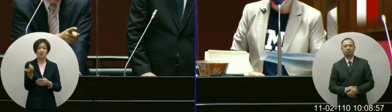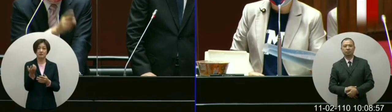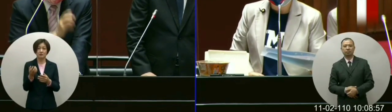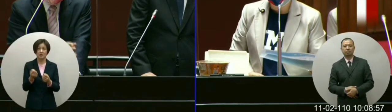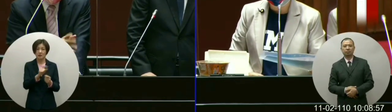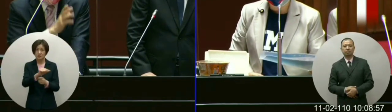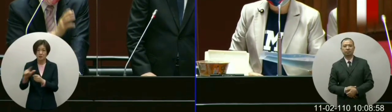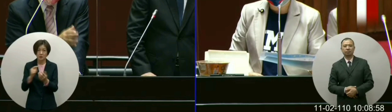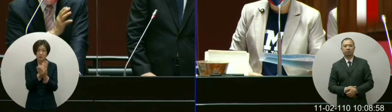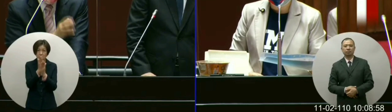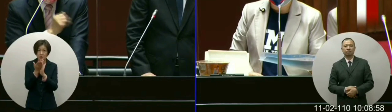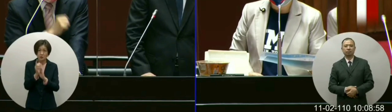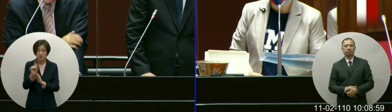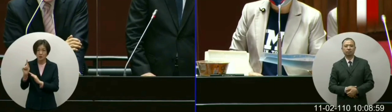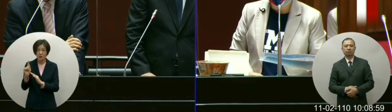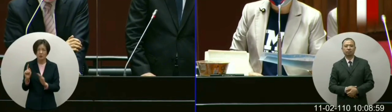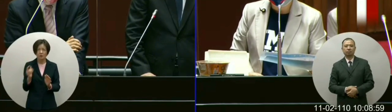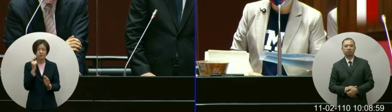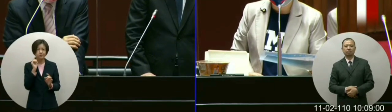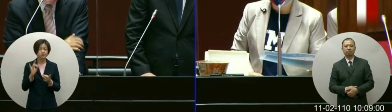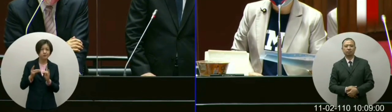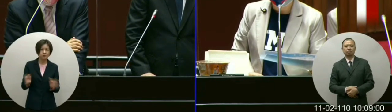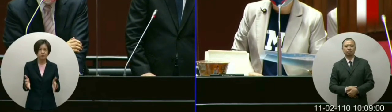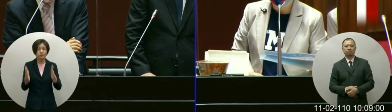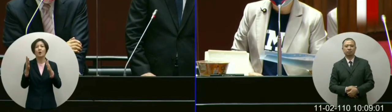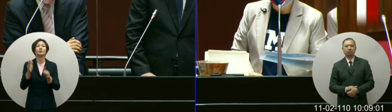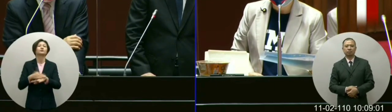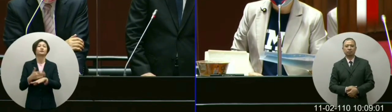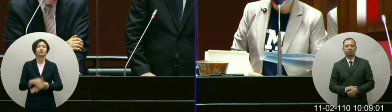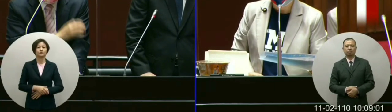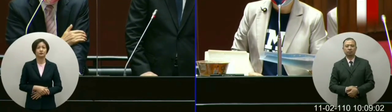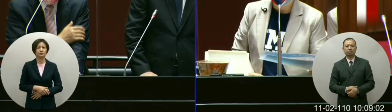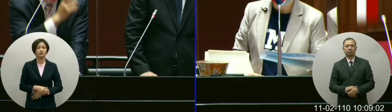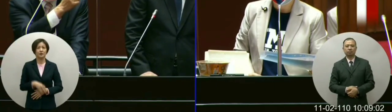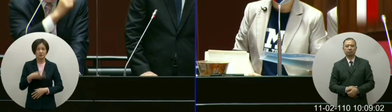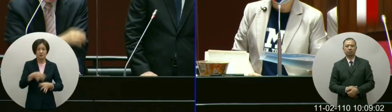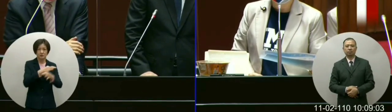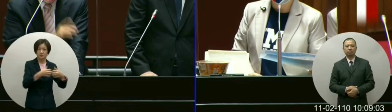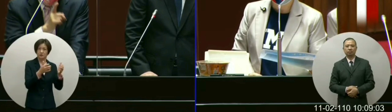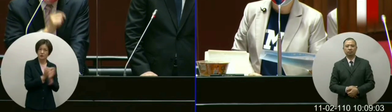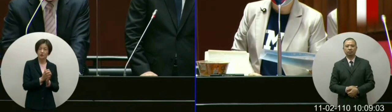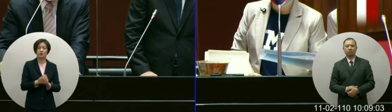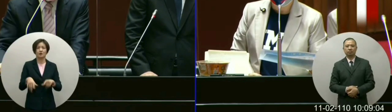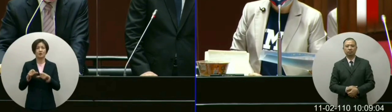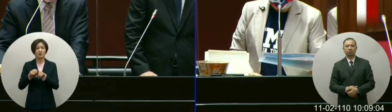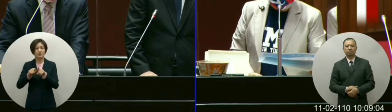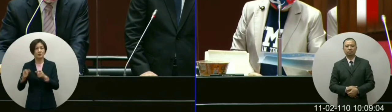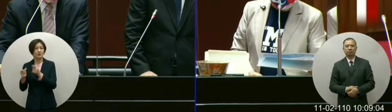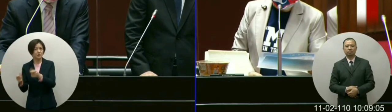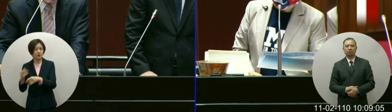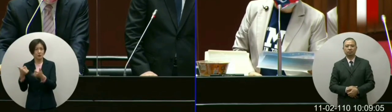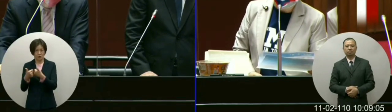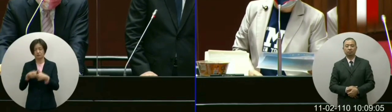项都注意绝不容有恶意烘台操作的情况那我们相关经济部公民会也都会注意